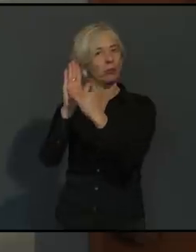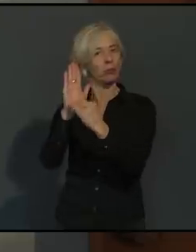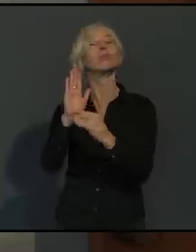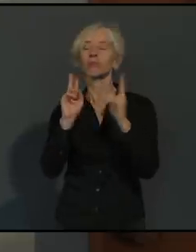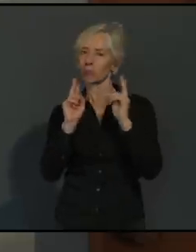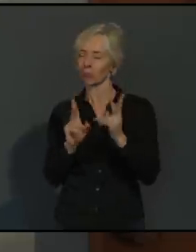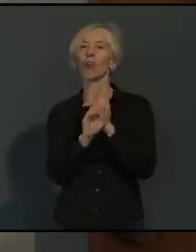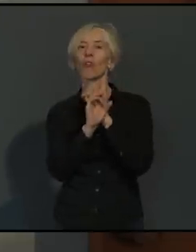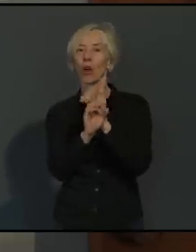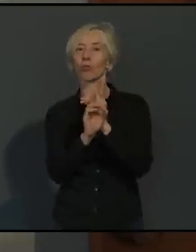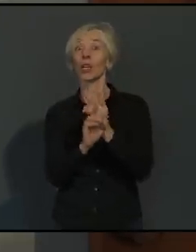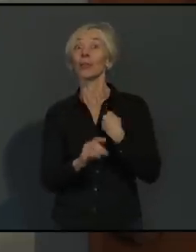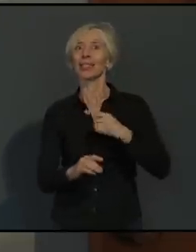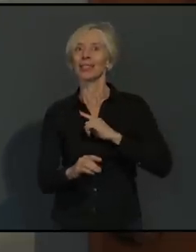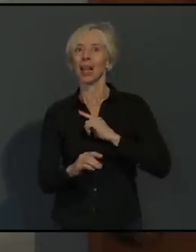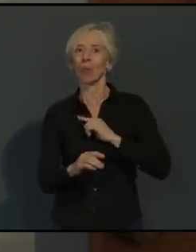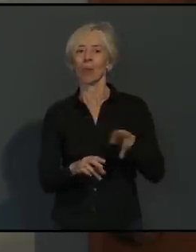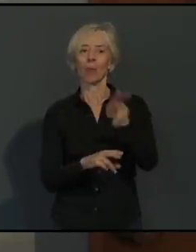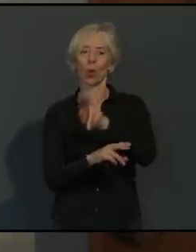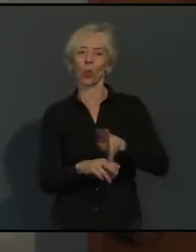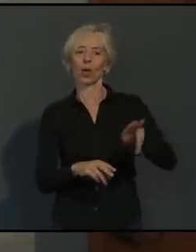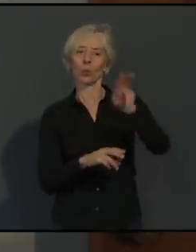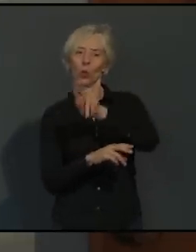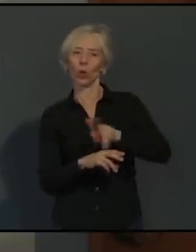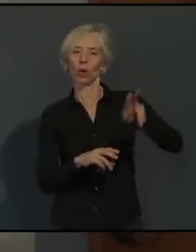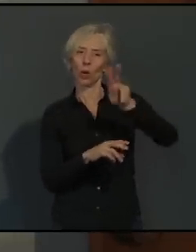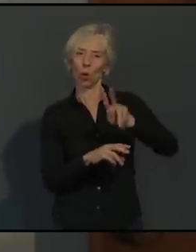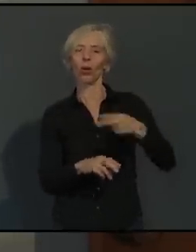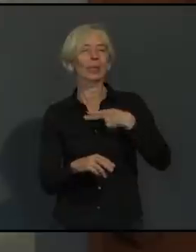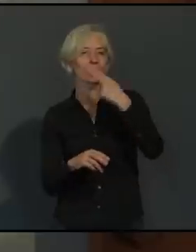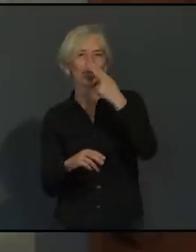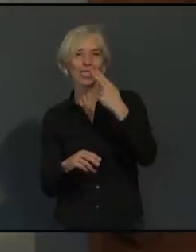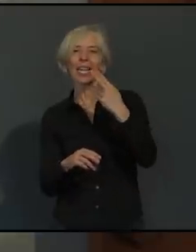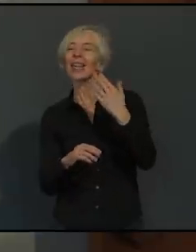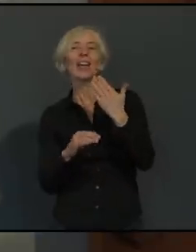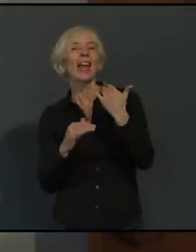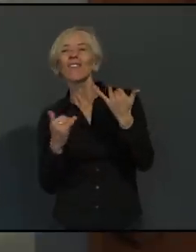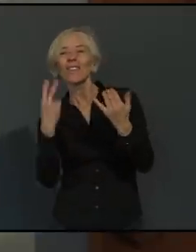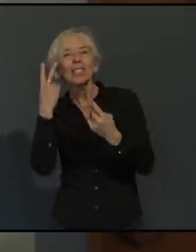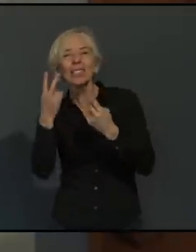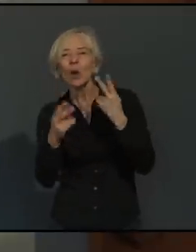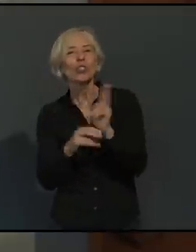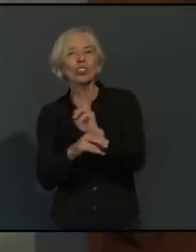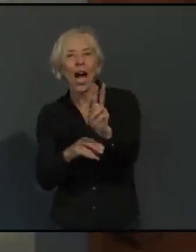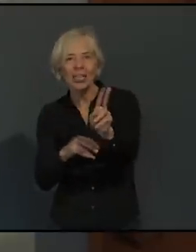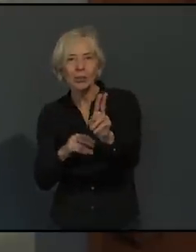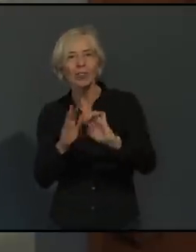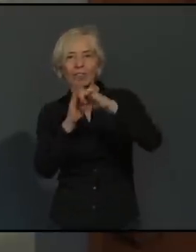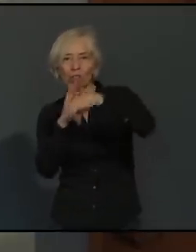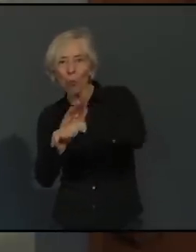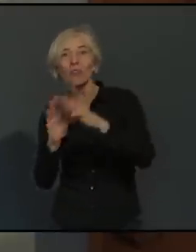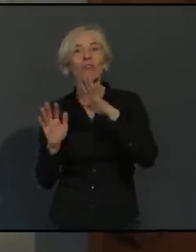in der Frühspitze, wie die Auslastung unserer Fahrzeuge an neuralgischen Punkten aussieht. Und